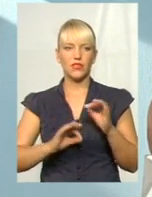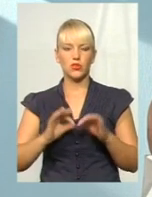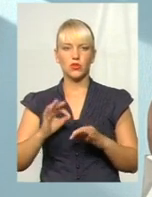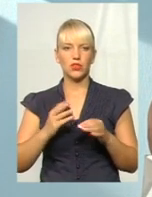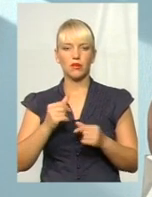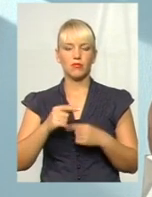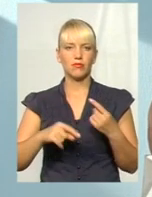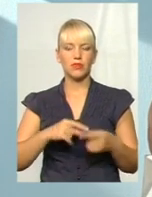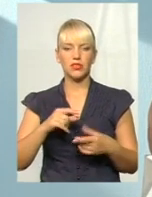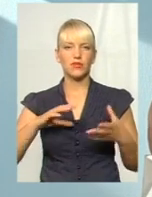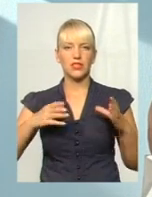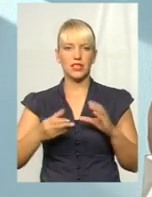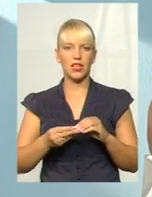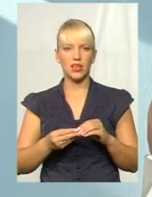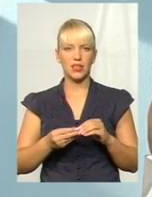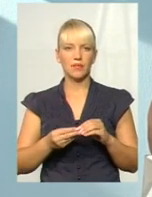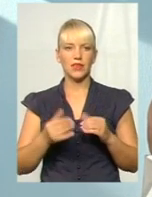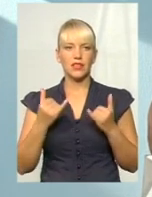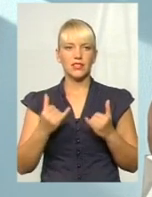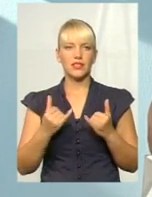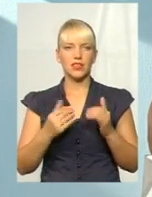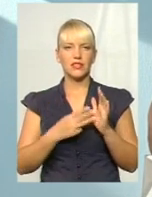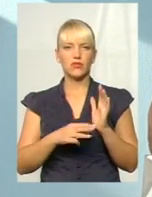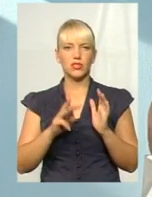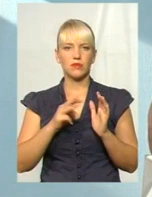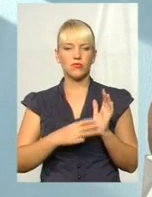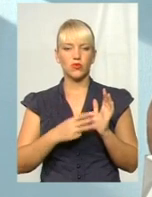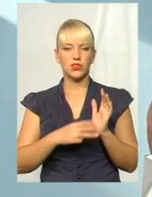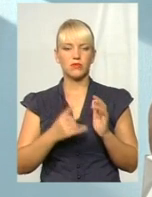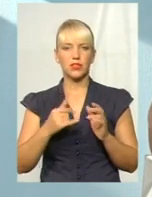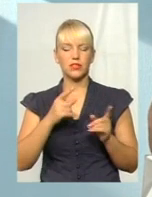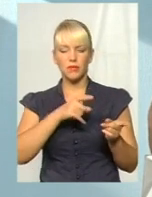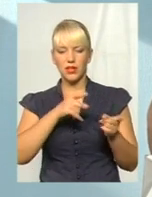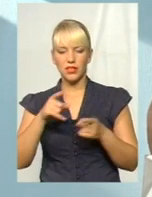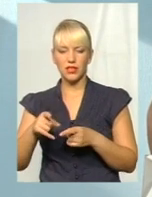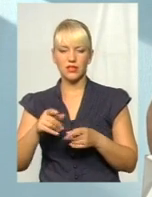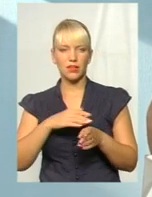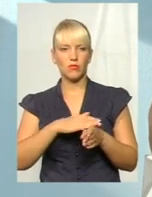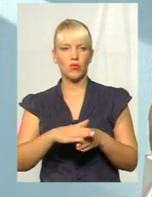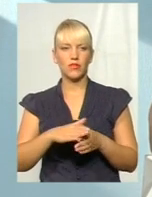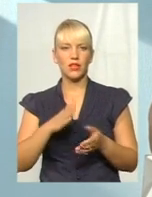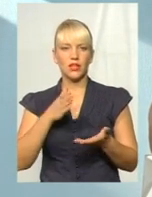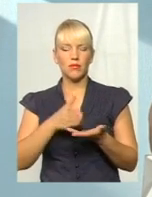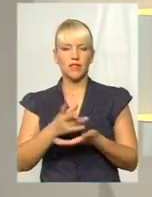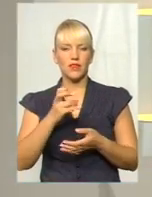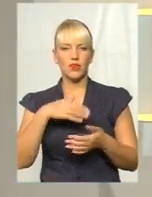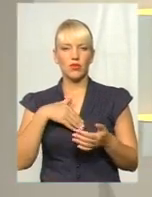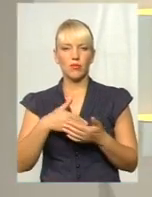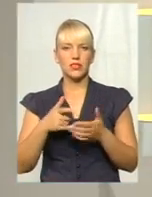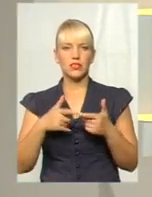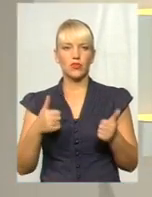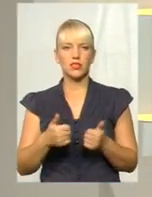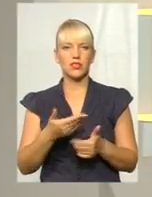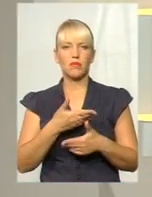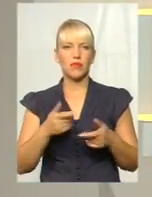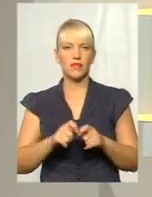всього у загальному складі, зараз 80%. Переорієнтація повністю на практиків, на громадські організації. Ми відкриті